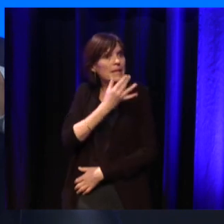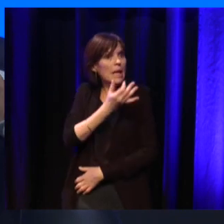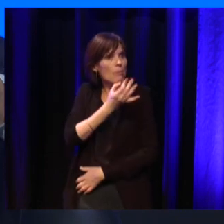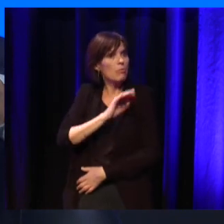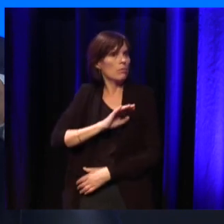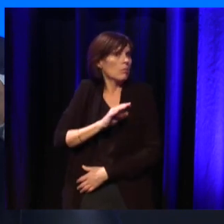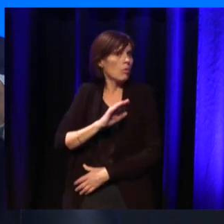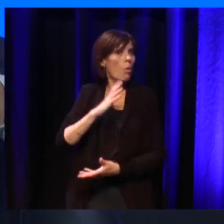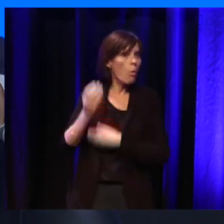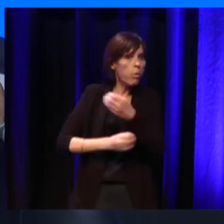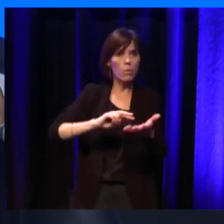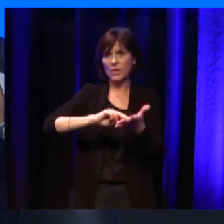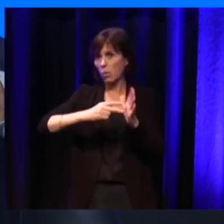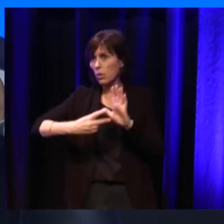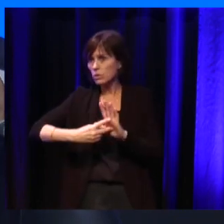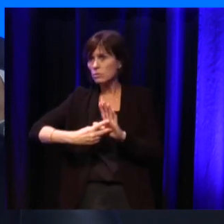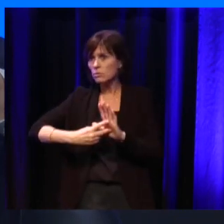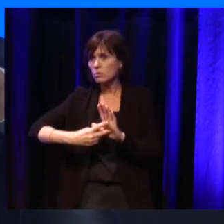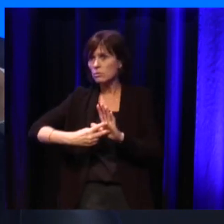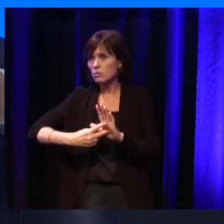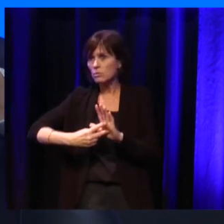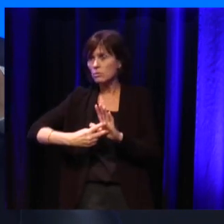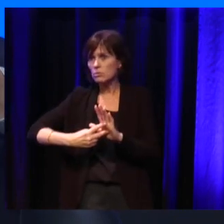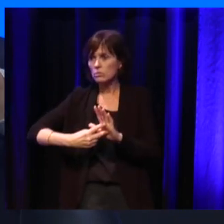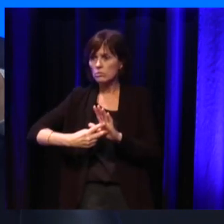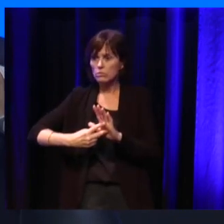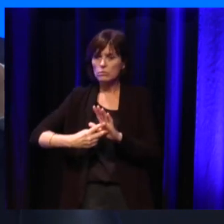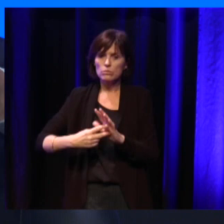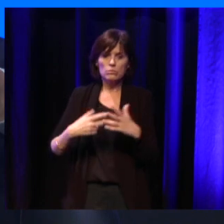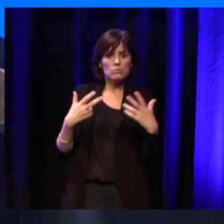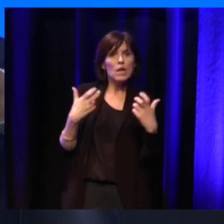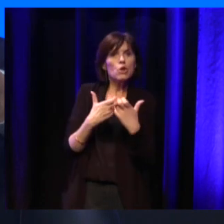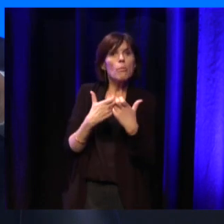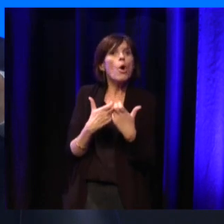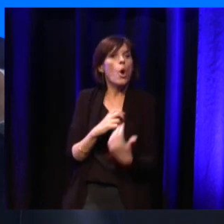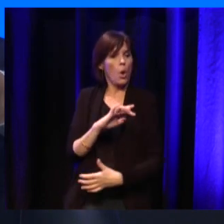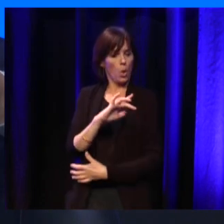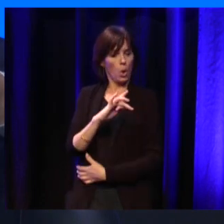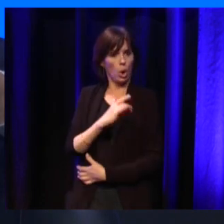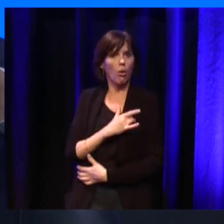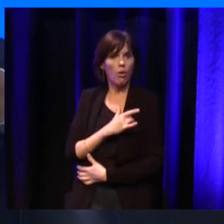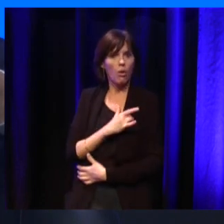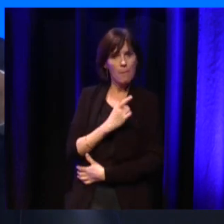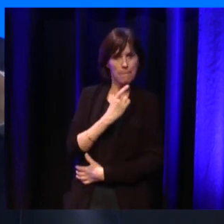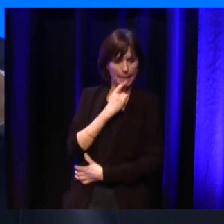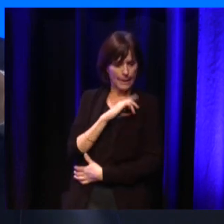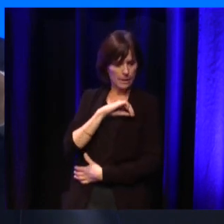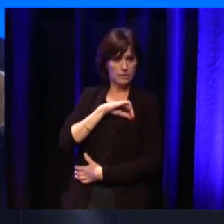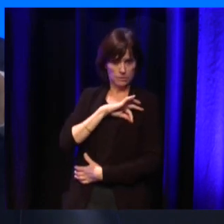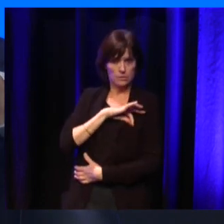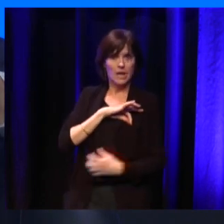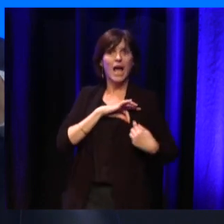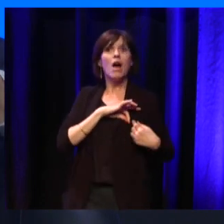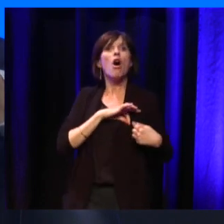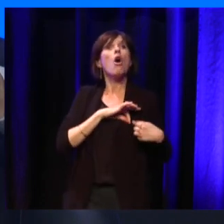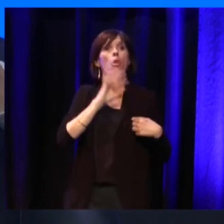aussi des solutions technologiques, par exemple, n'oublions pas que le pacemaker, il a 1,5 million de pacemakers dans le monde, de porteurs de pacemakers dans le monde.